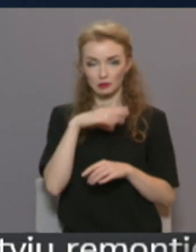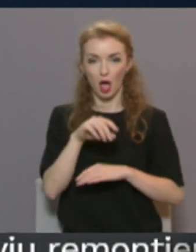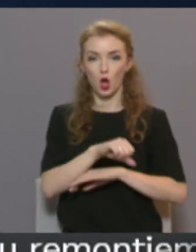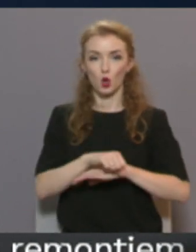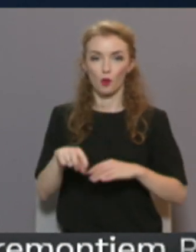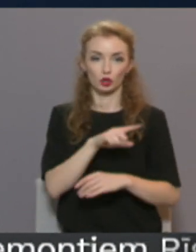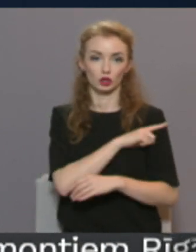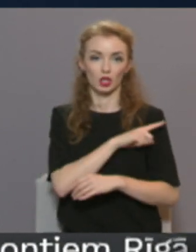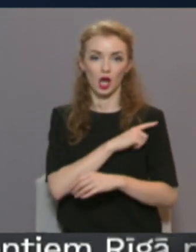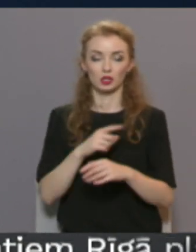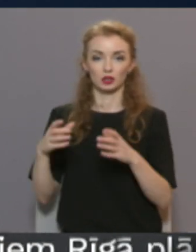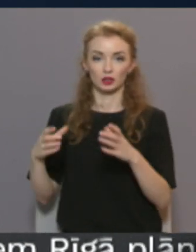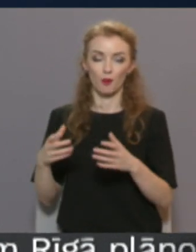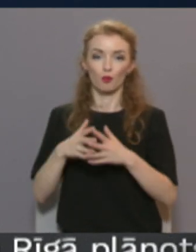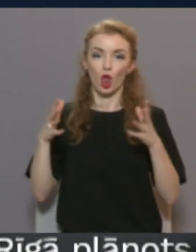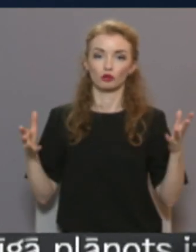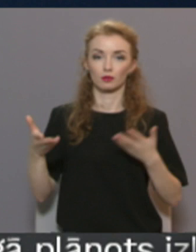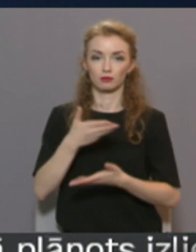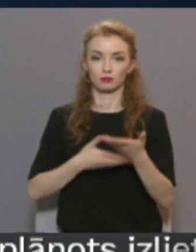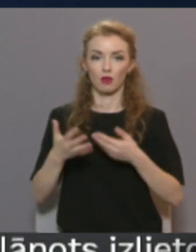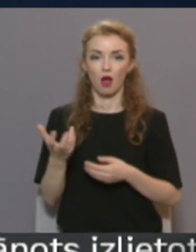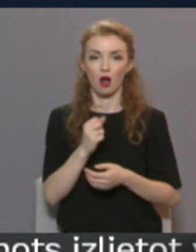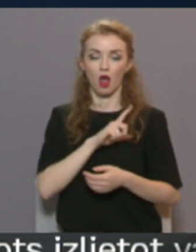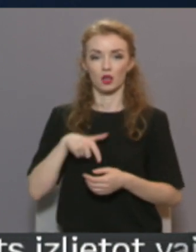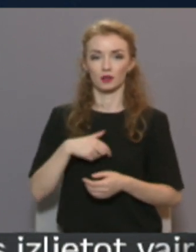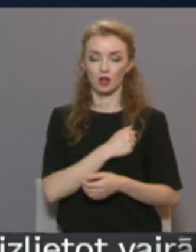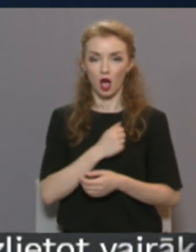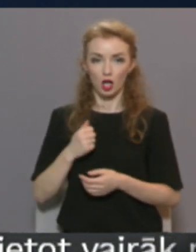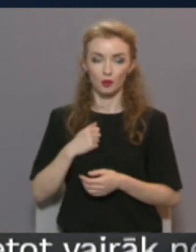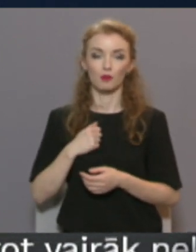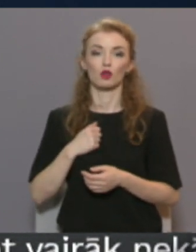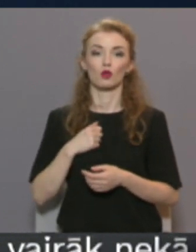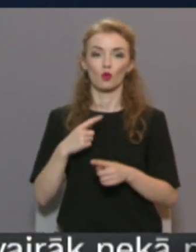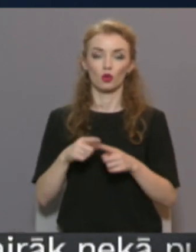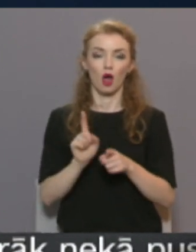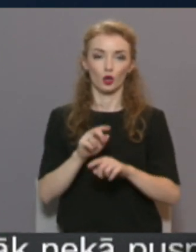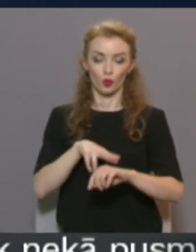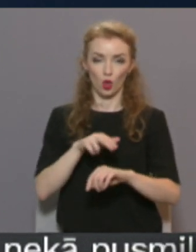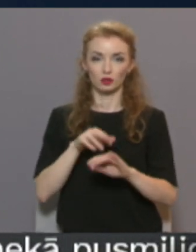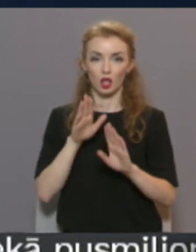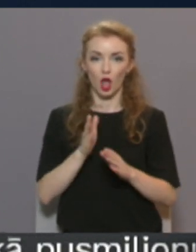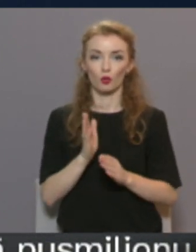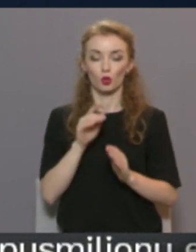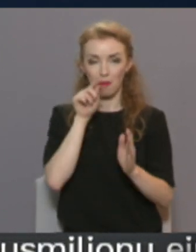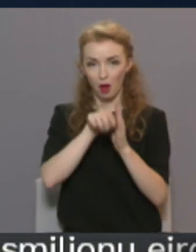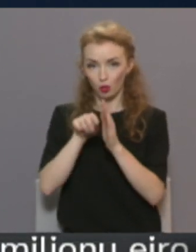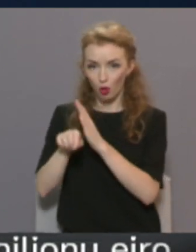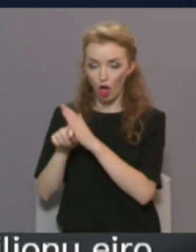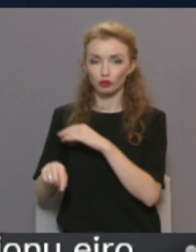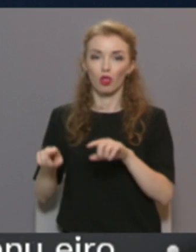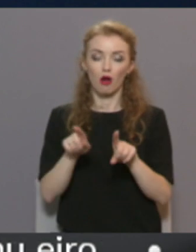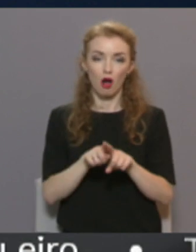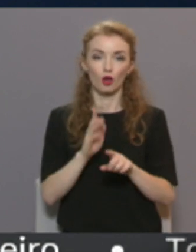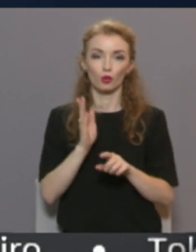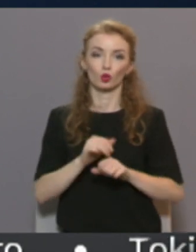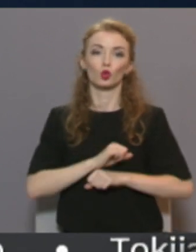plašāk sadarboties ar NBS un, protams, ar policiju, lai nodrošinātu gan patrulēšanu, gan arī